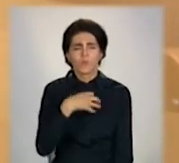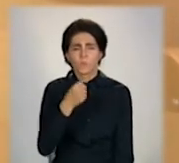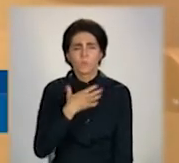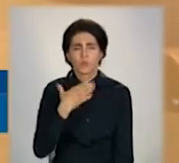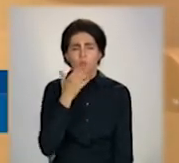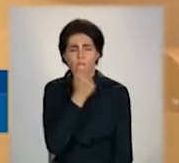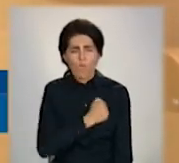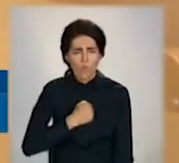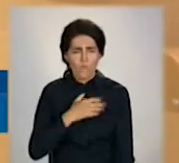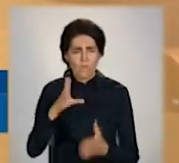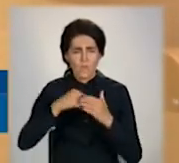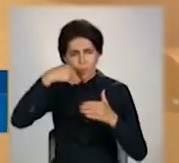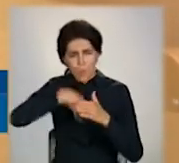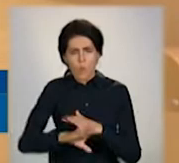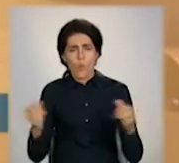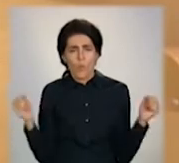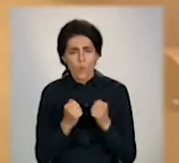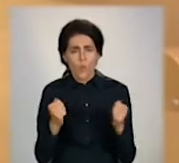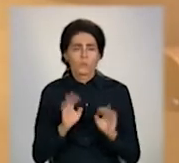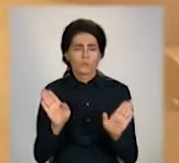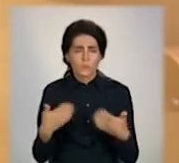мене були. Побіжала в підвал, там було холодно.